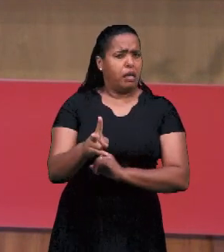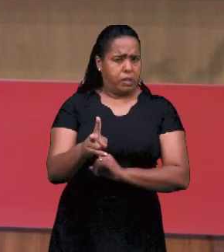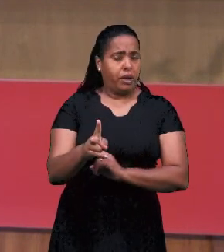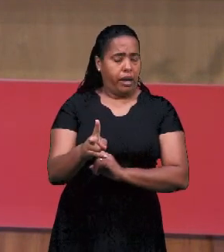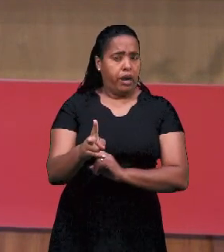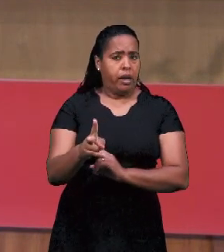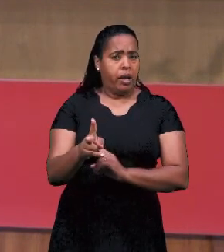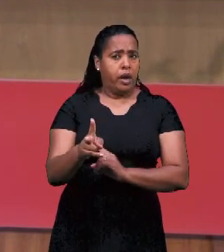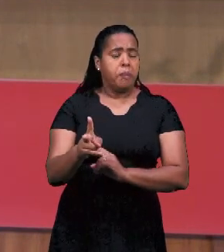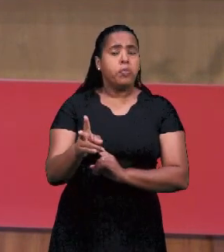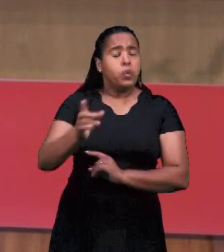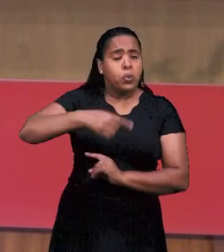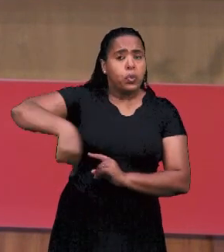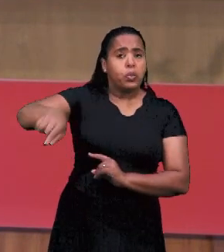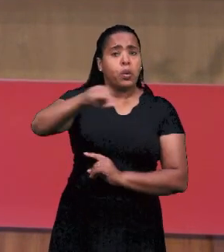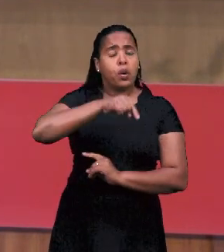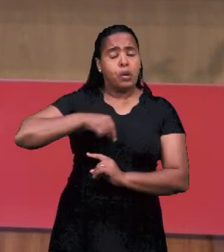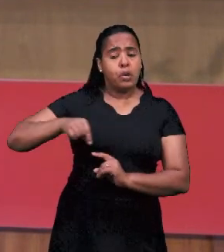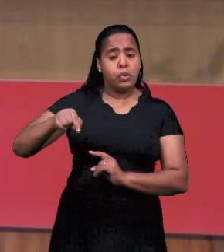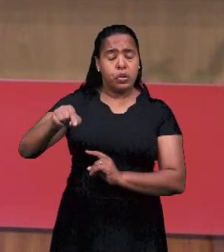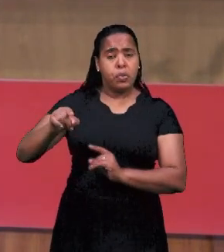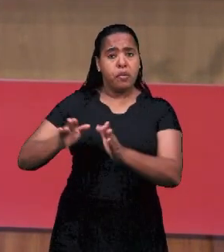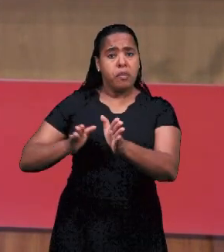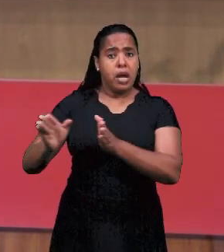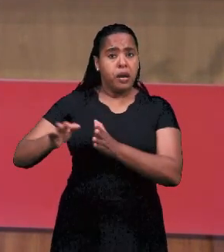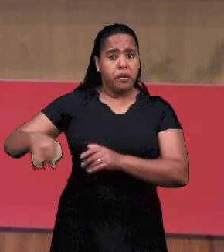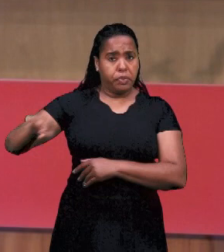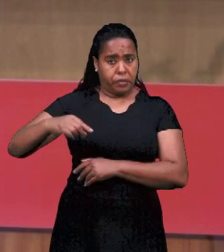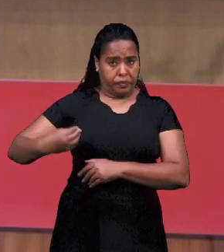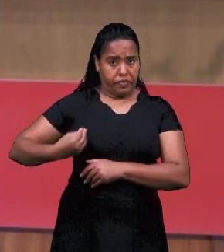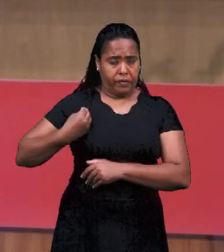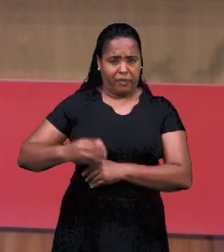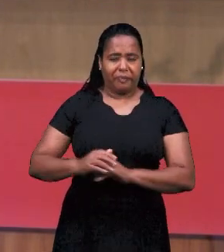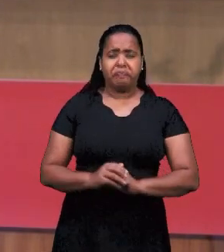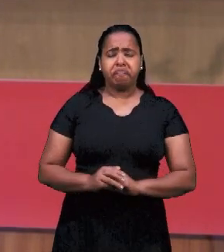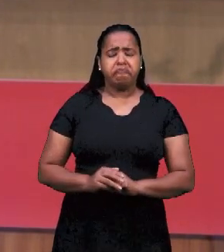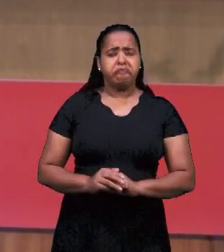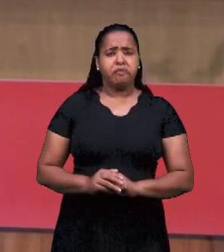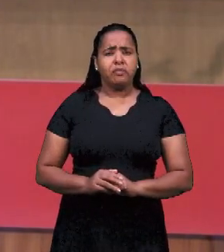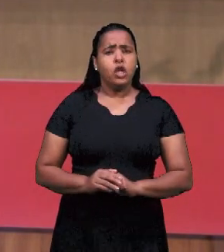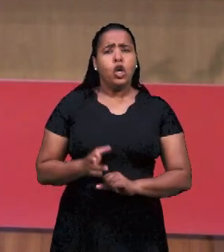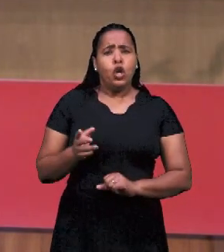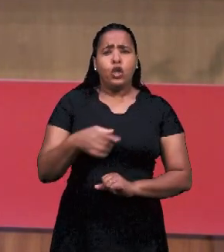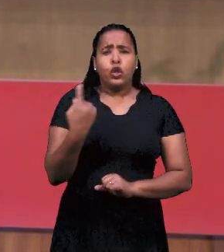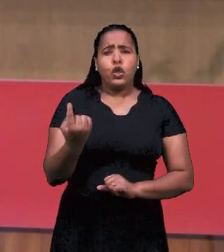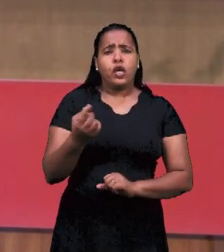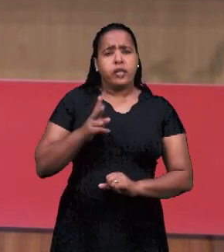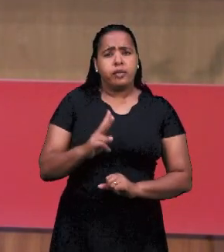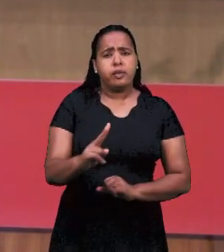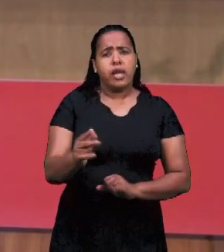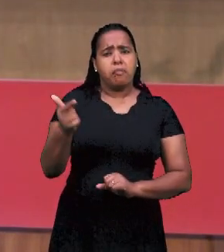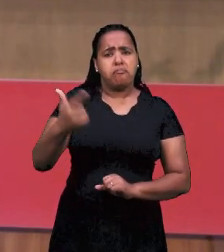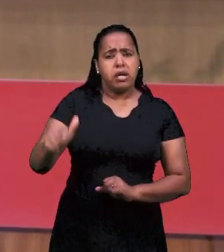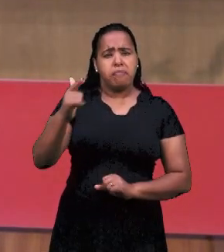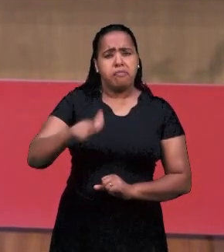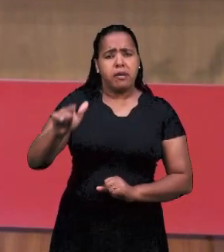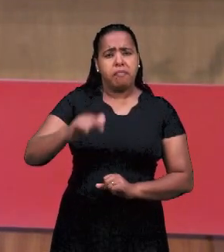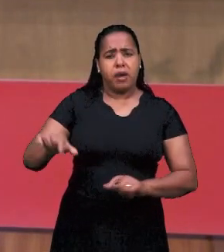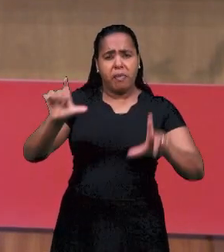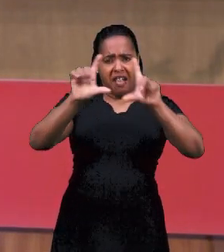очень важно. Оно всегда было важной, но особенно сейчас, для церкви в это время.